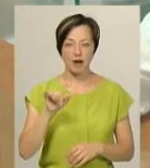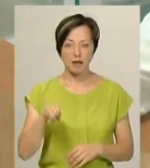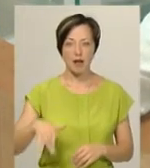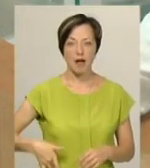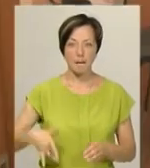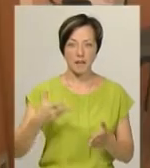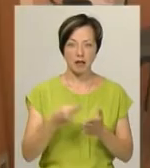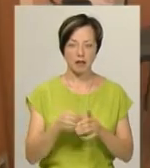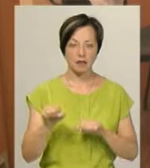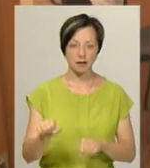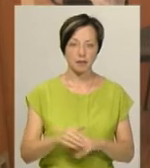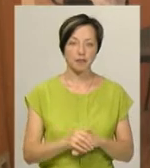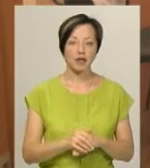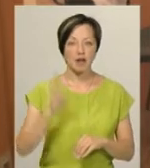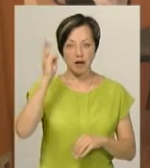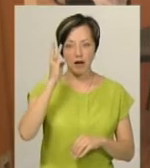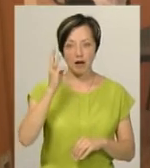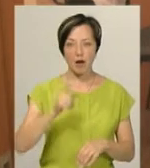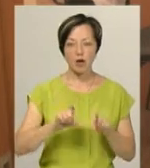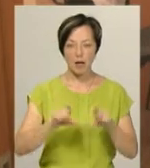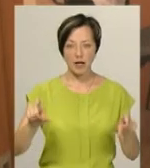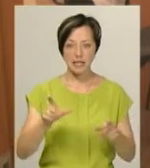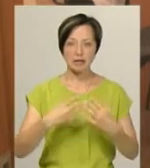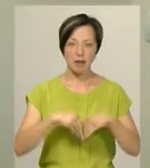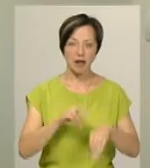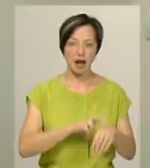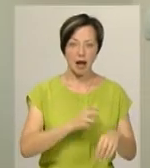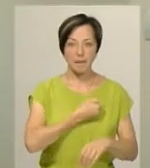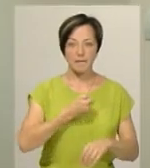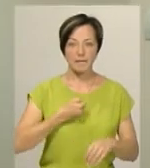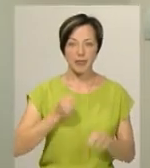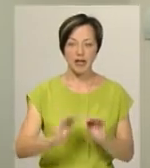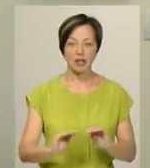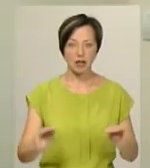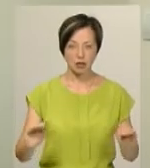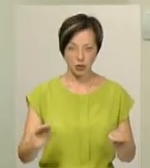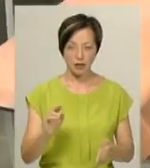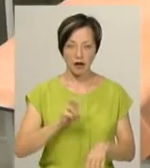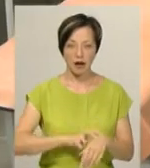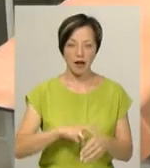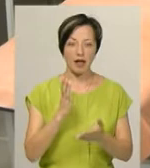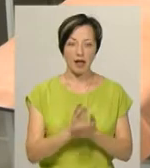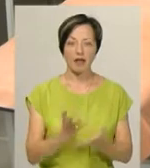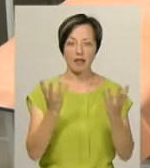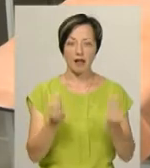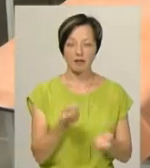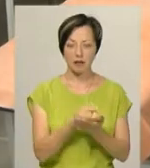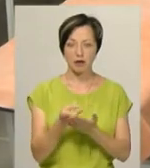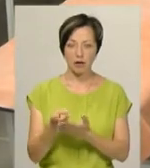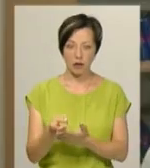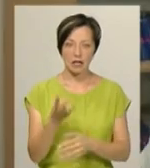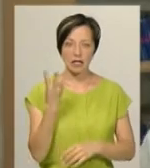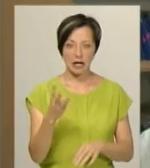кололи. В амбулаторії працюють сімейні лікарі та педіатри. Крім кабінету щеплень є денний стаціонар на три ліжка, де проводять